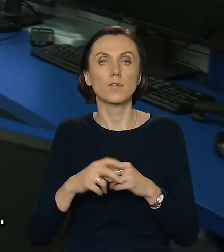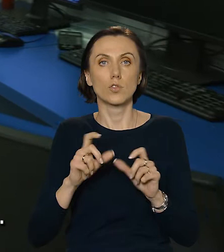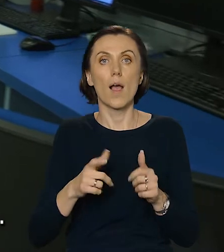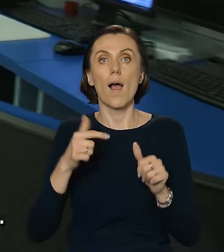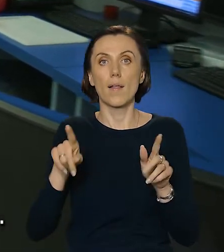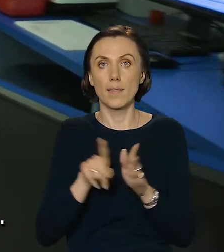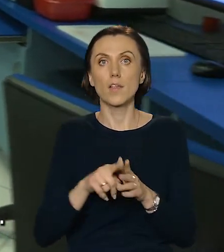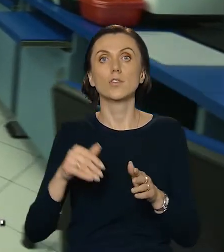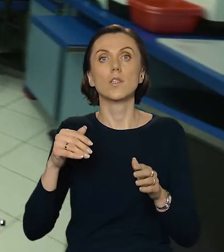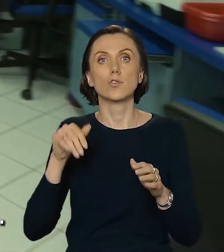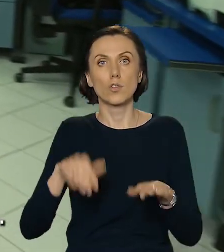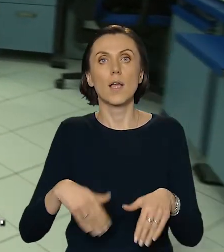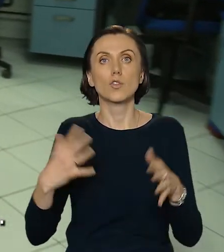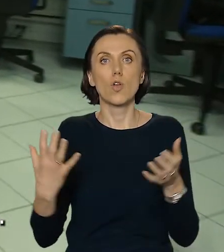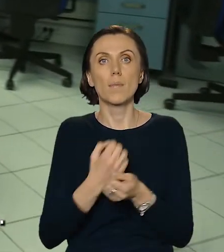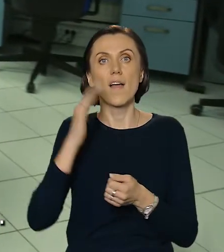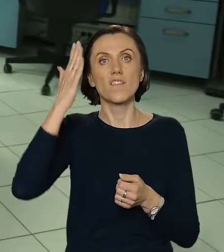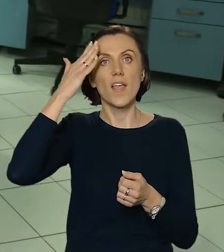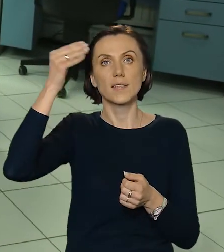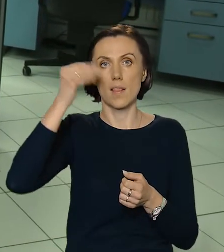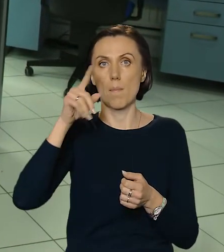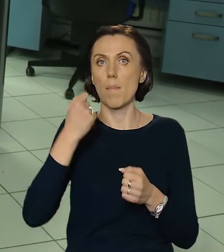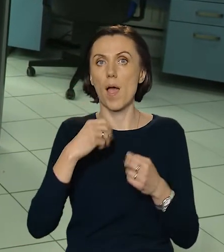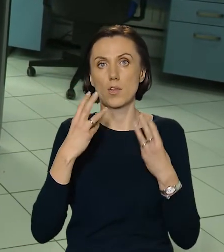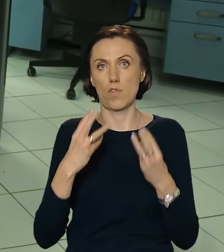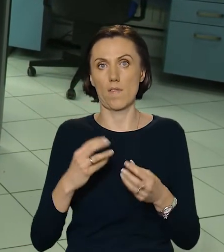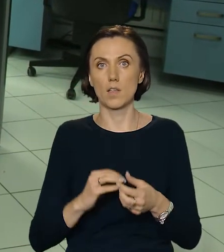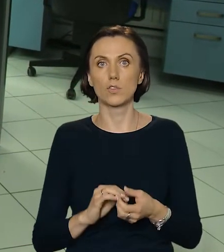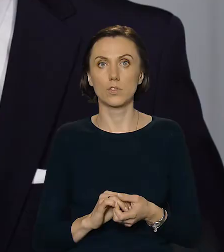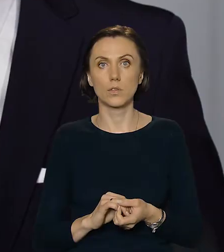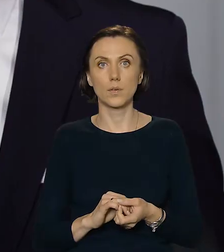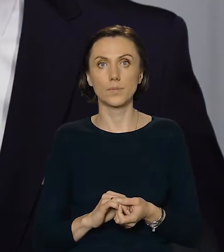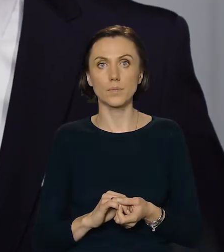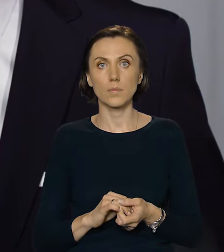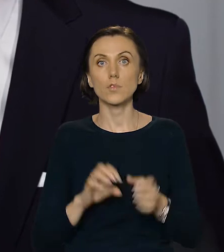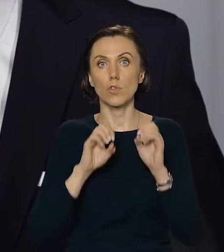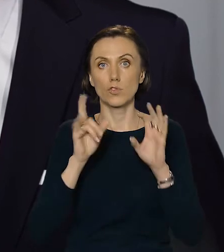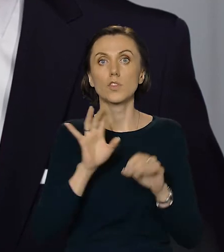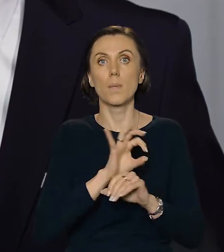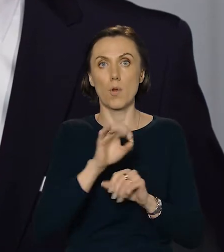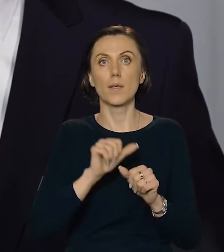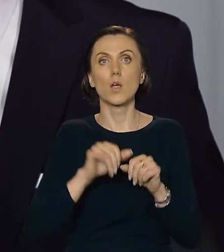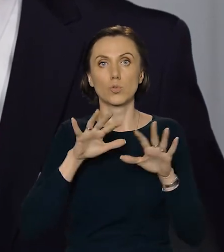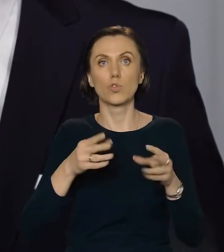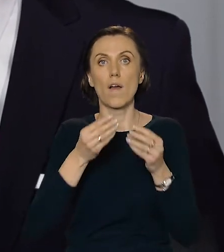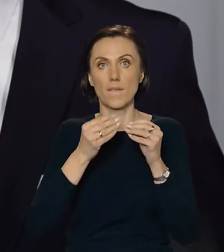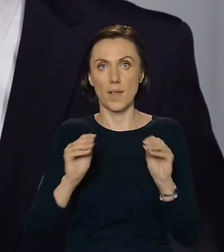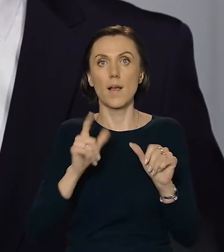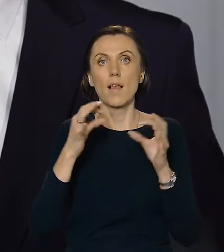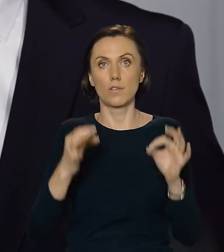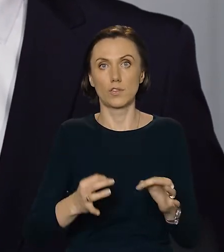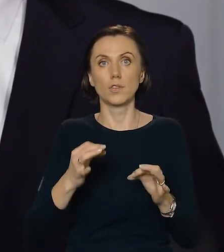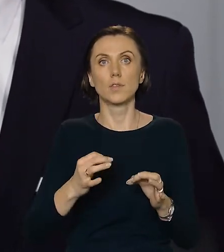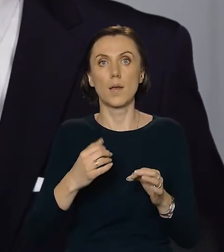także została zdobyta wiedza naukowa. Mówi wicemarszałek Łukasz Muka. Oczywiście projektów jest dużo więcej, natomiast dzisiaj